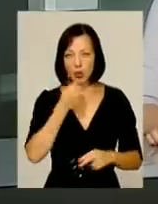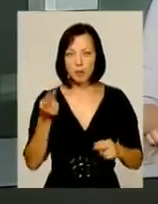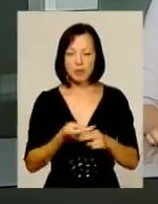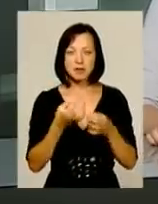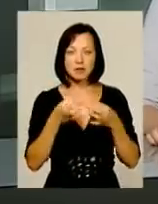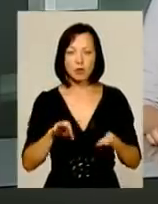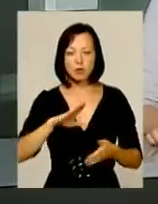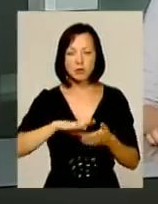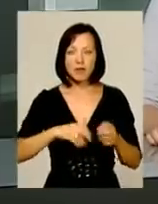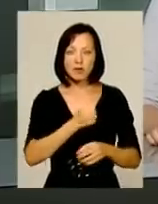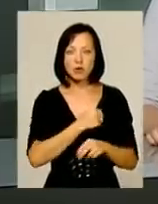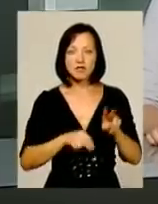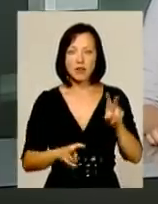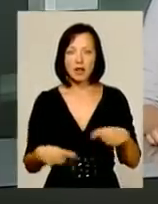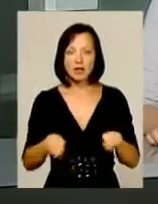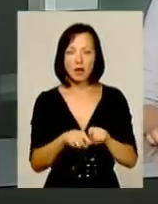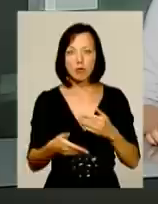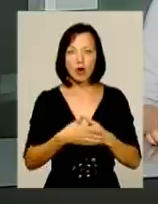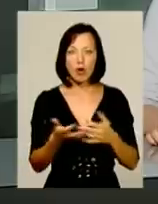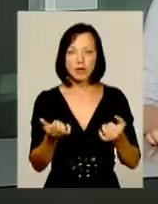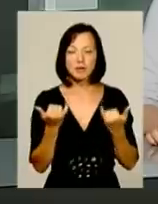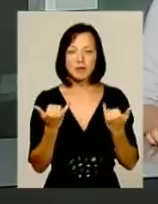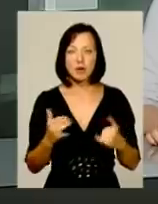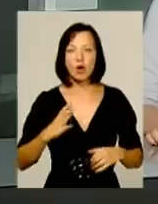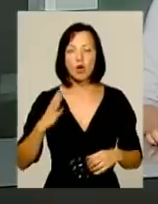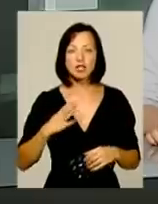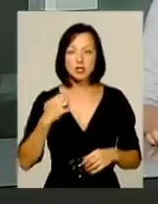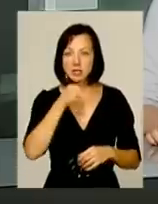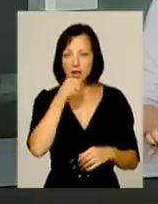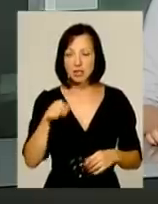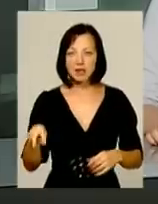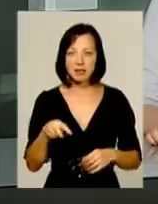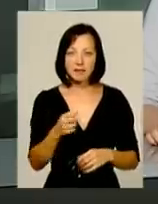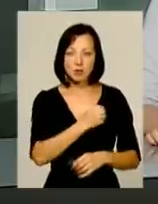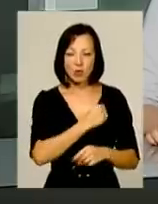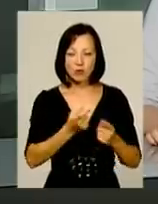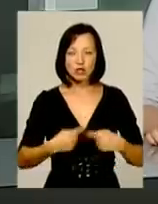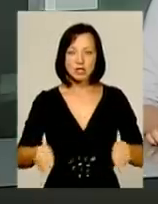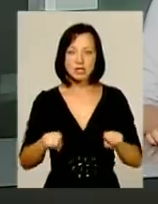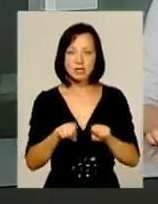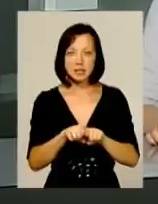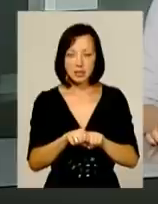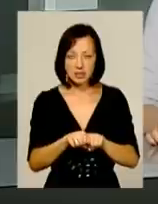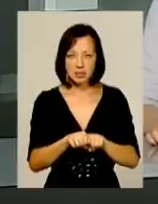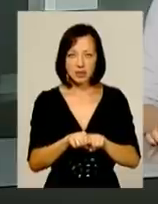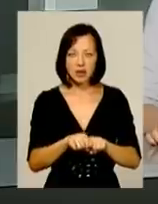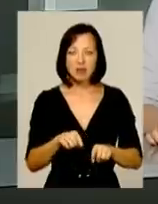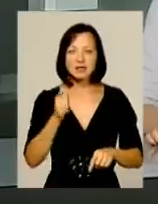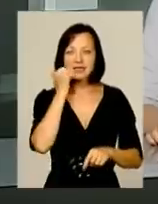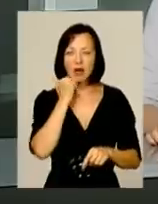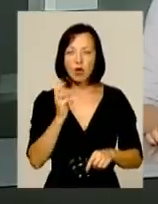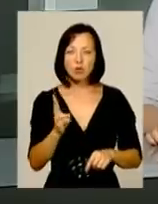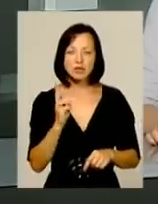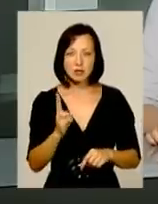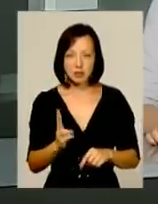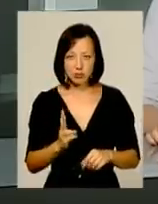військового звання. Таке покарання отримав тепер вже колишній старший лейтенант військової частини А-4009, яка